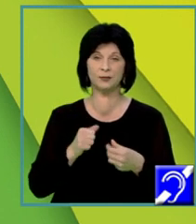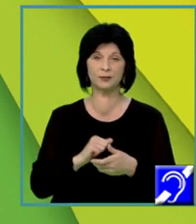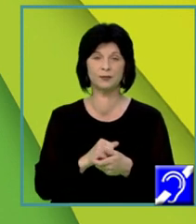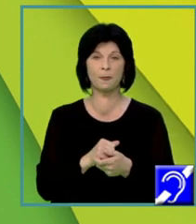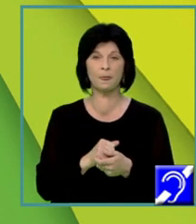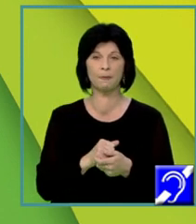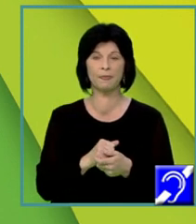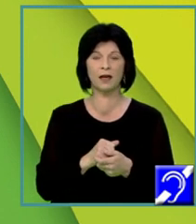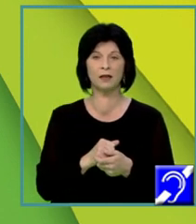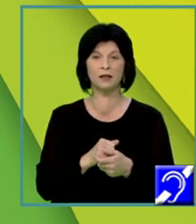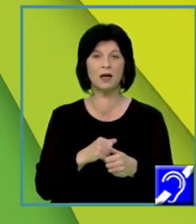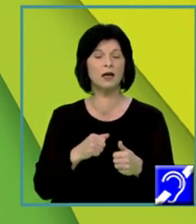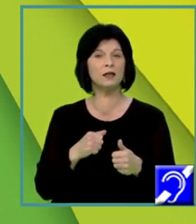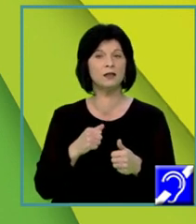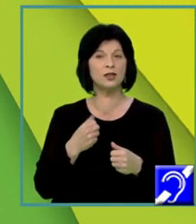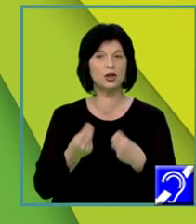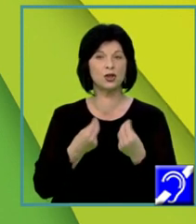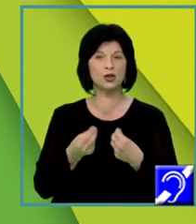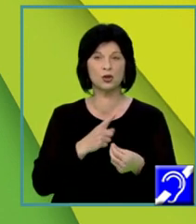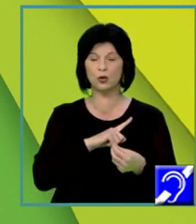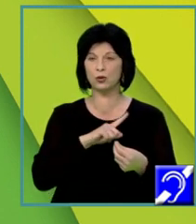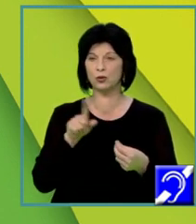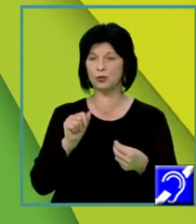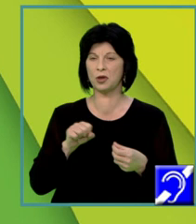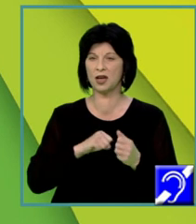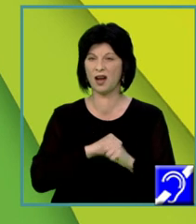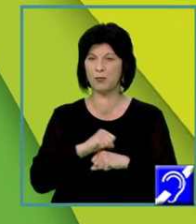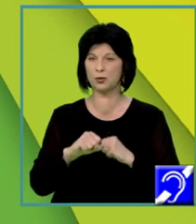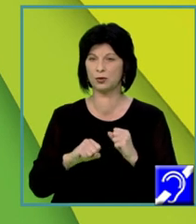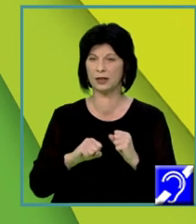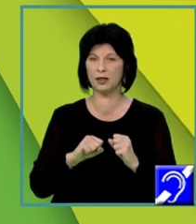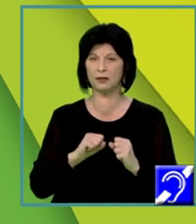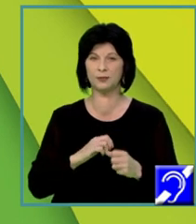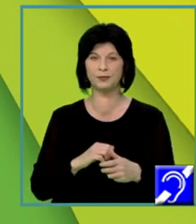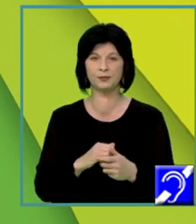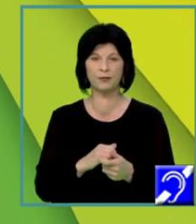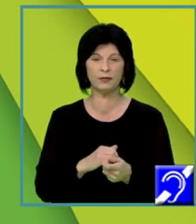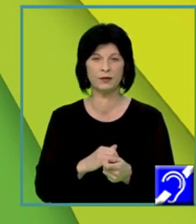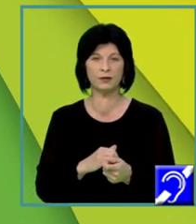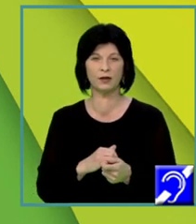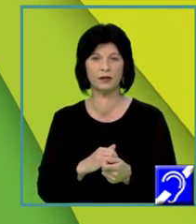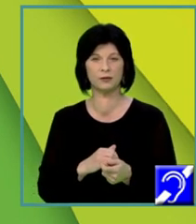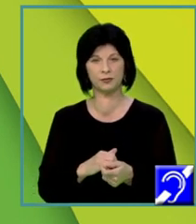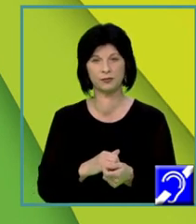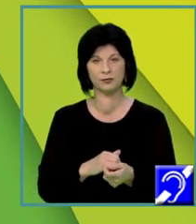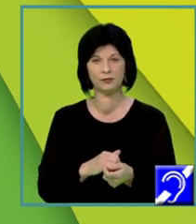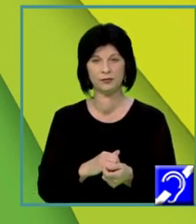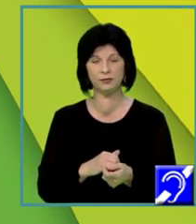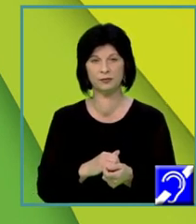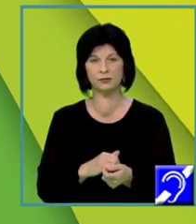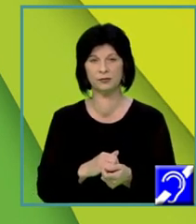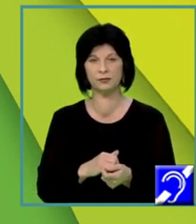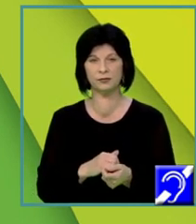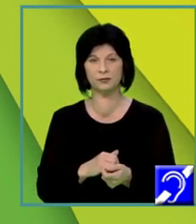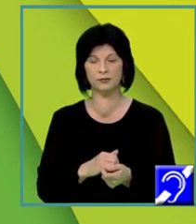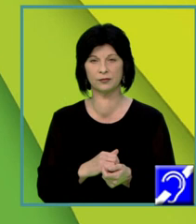brutal, fiind mai degrabă folositor tinerilor. Dezvolta abilitatea de apărare, fuga, agilitatea și forța de a bate și de a arunca mingea, care